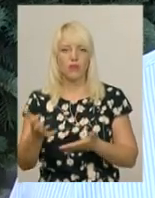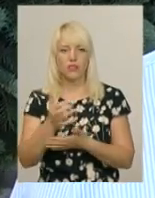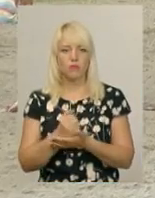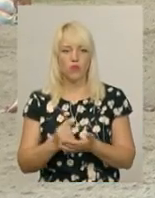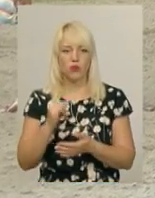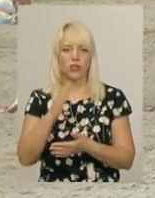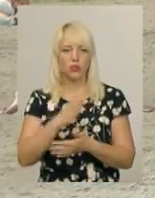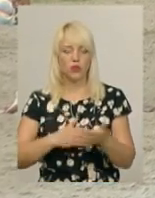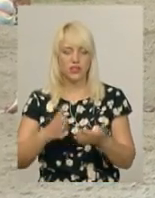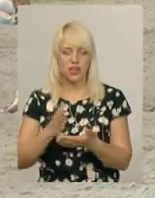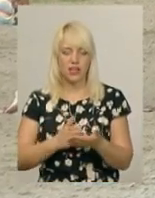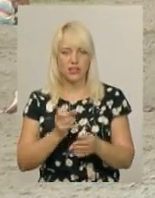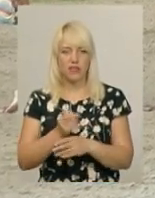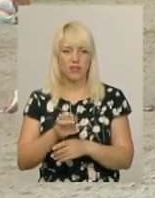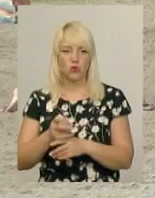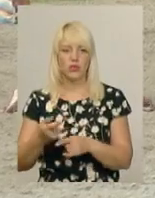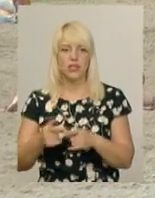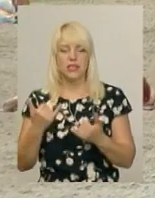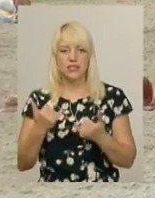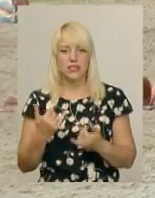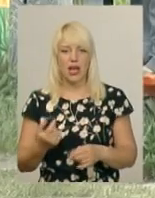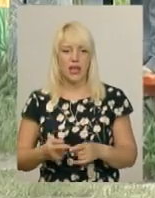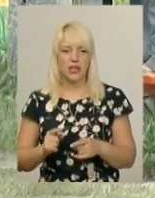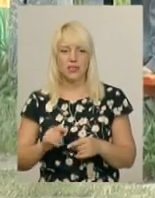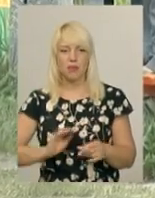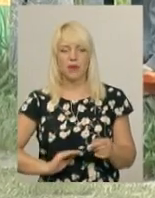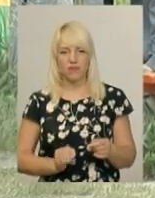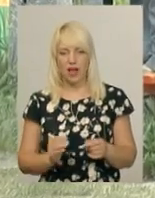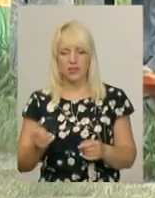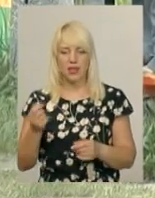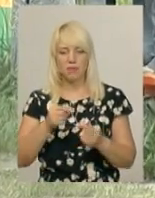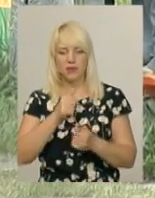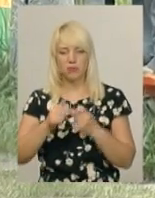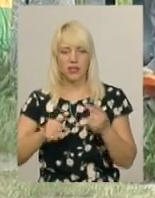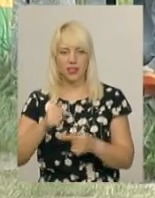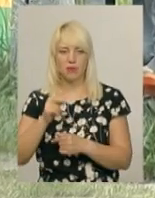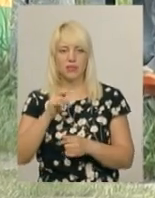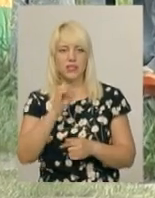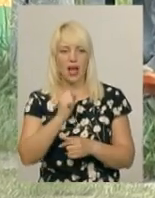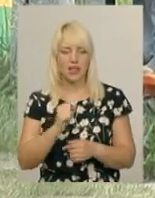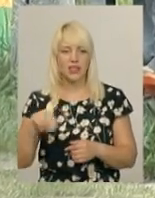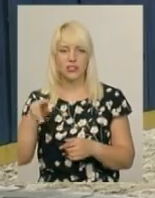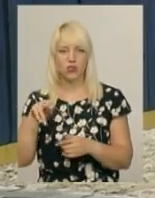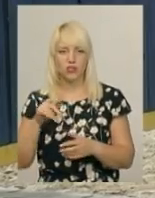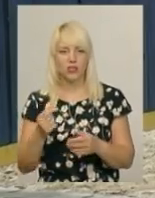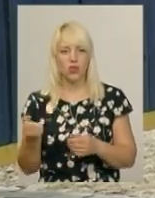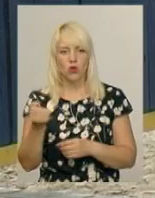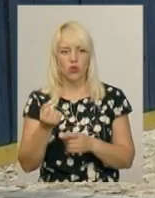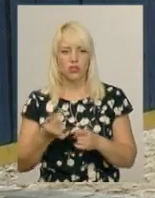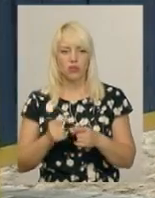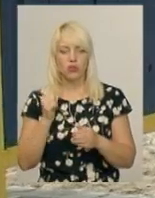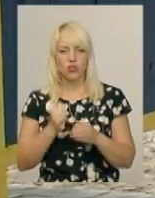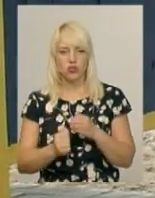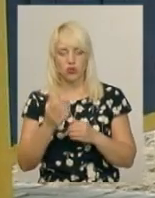відходів. Наразі пляж утримує приватний підприємець Анаїд Ділоян. За її словами, два контейнери зі сміттям звідси щодня вивозить